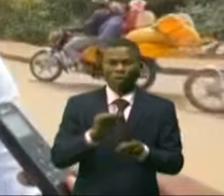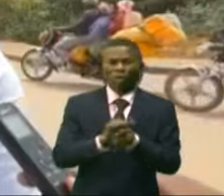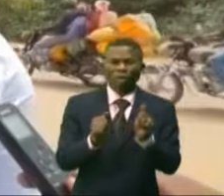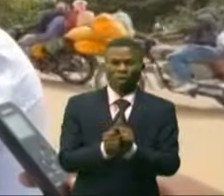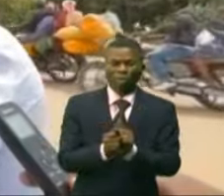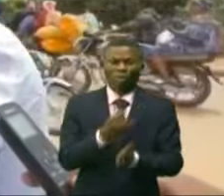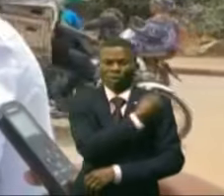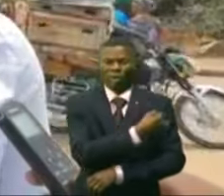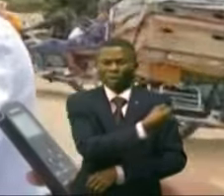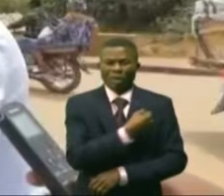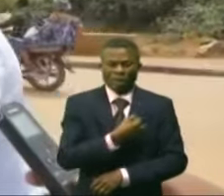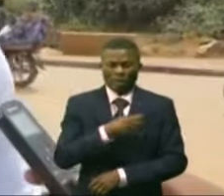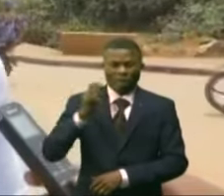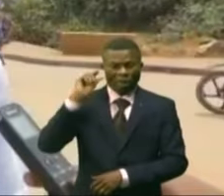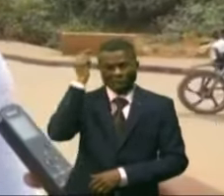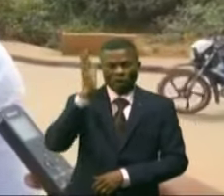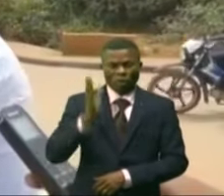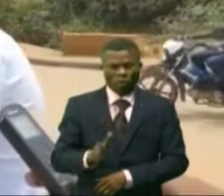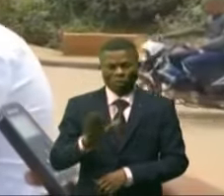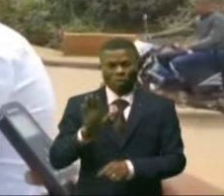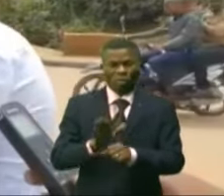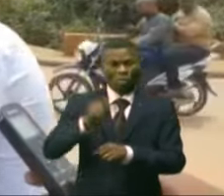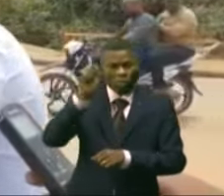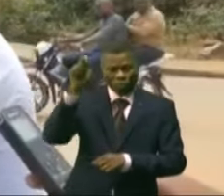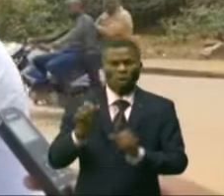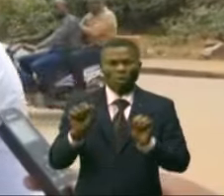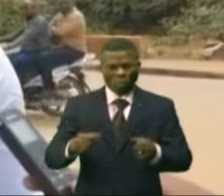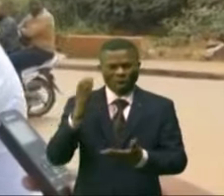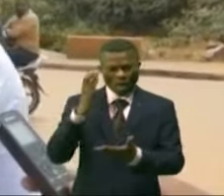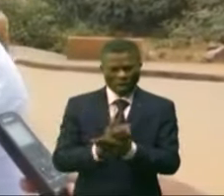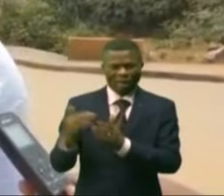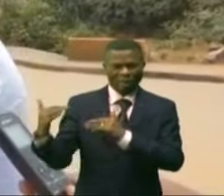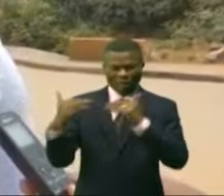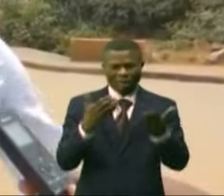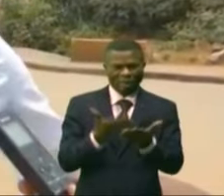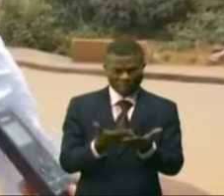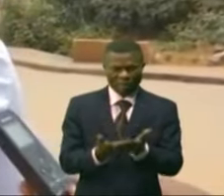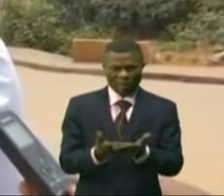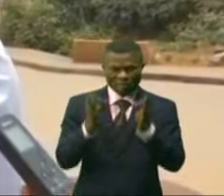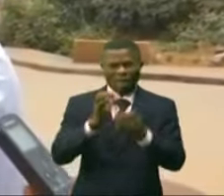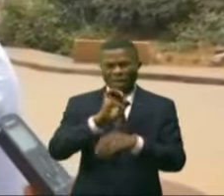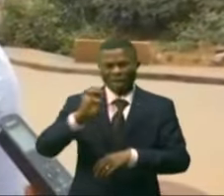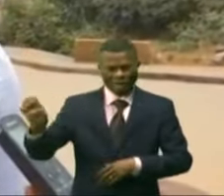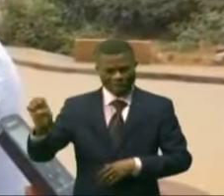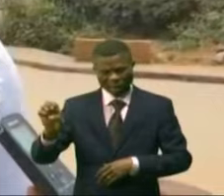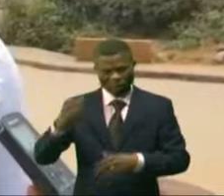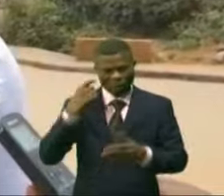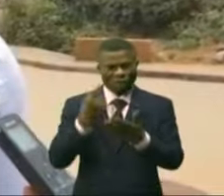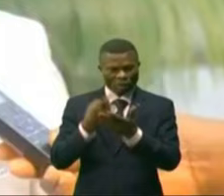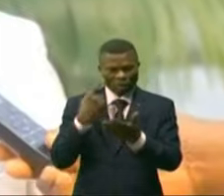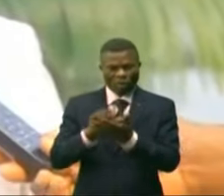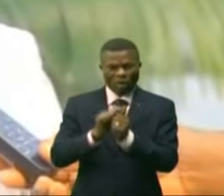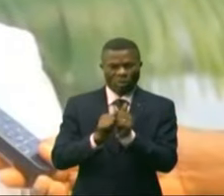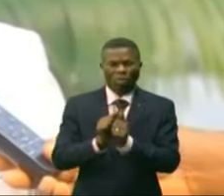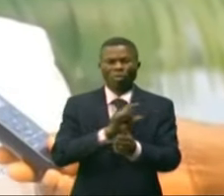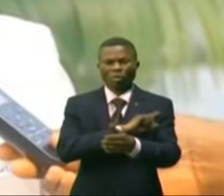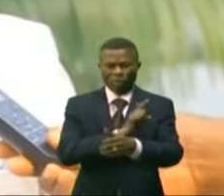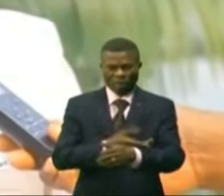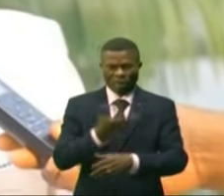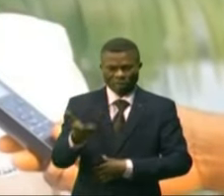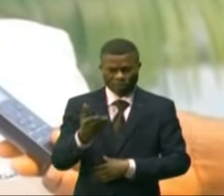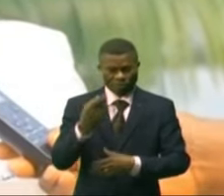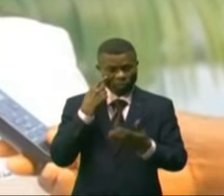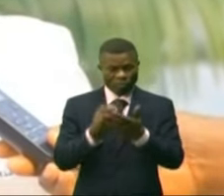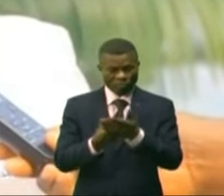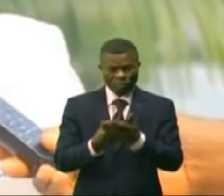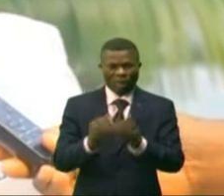Lutouris, si le gouverneur a beaucoup d'éléments, on peut mettre fin à la situation de Lutouris et aller se concentrer sur la situation de Kivou. Nous observons qu'il y a